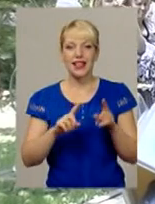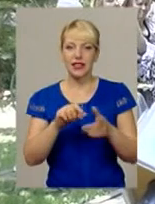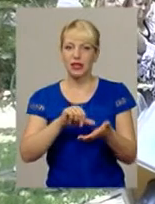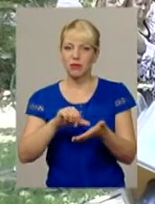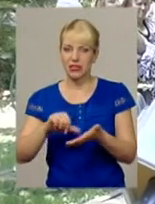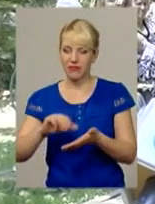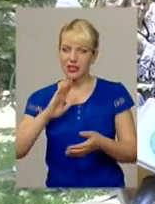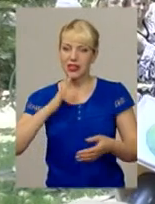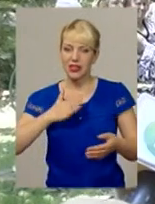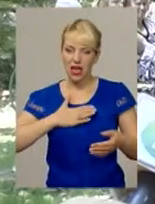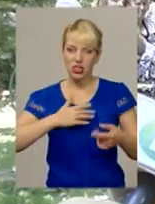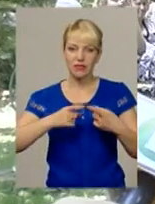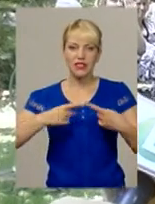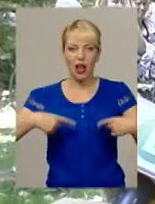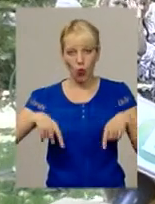допомагають,